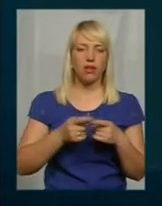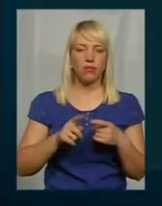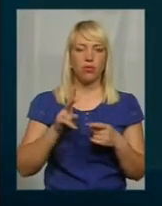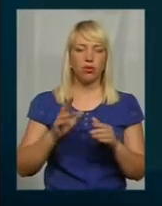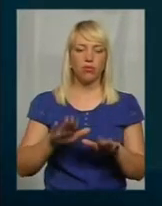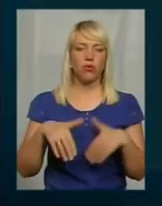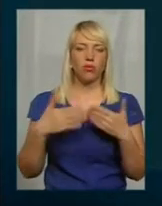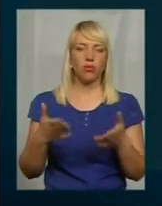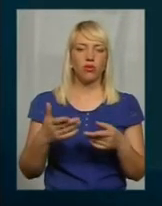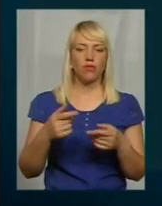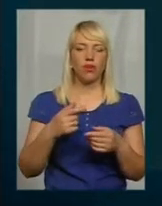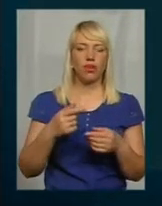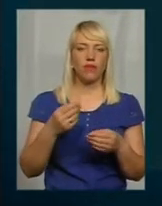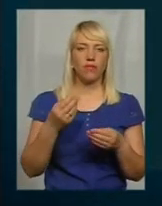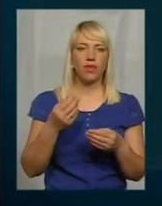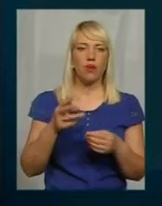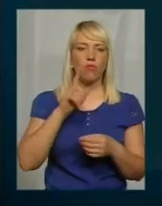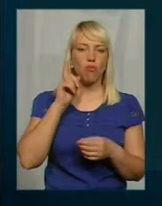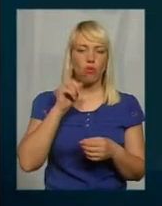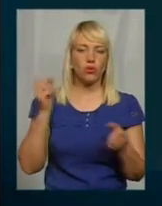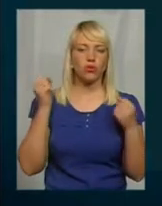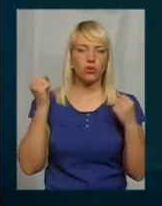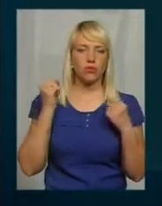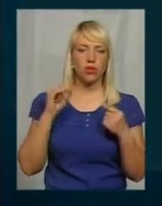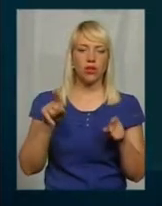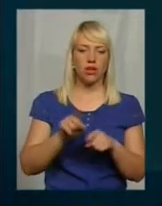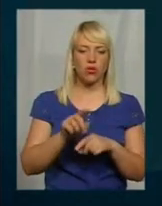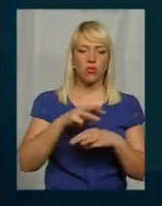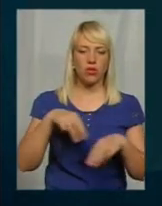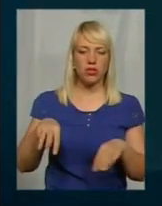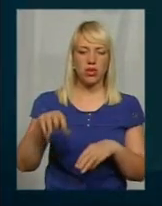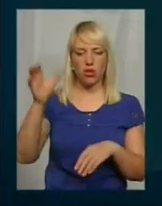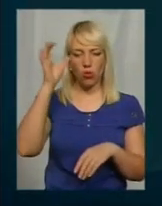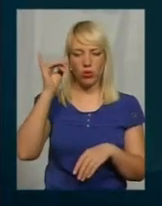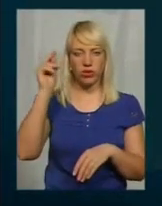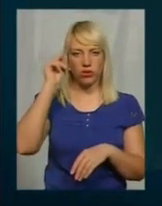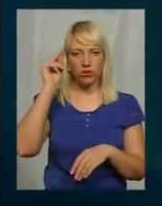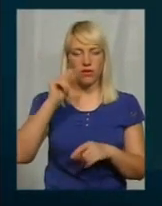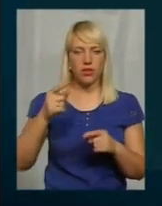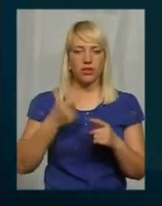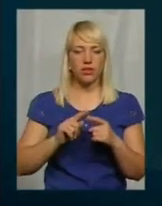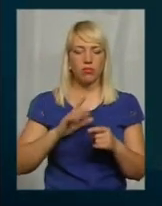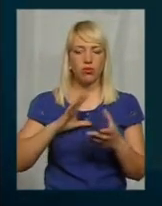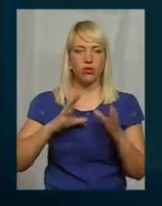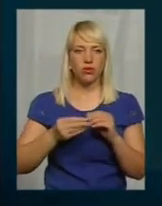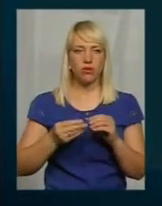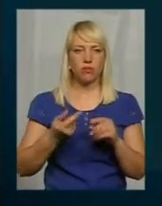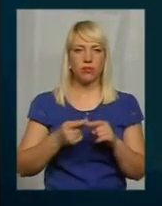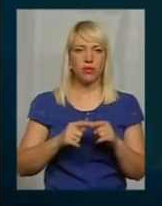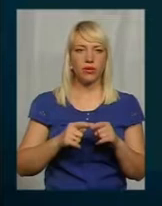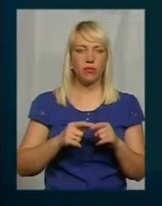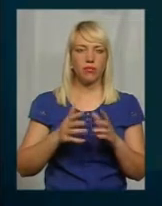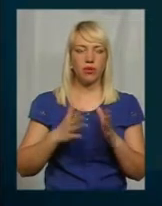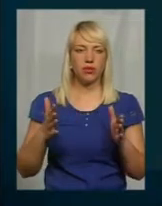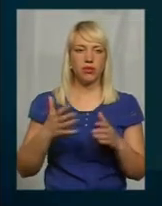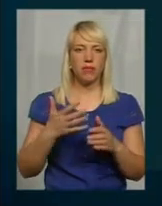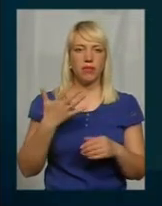Міністерстві молоді та спорту, також в Міністерстві науки та освіти, це була сума більша, ніж 200 тисяч